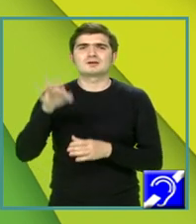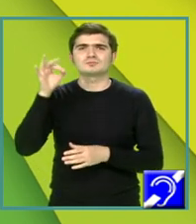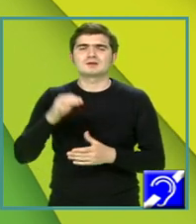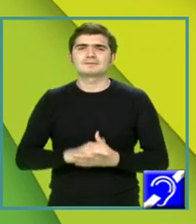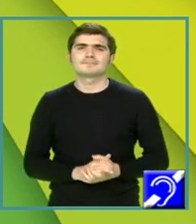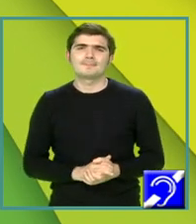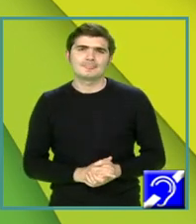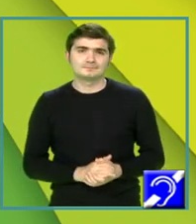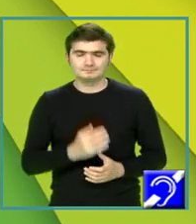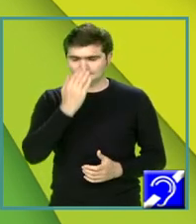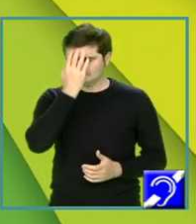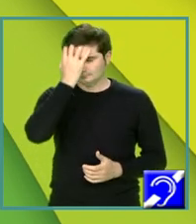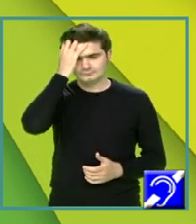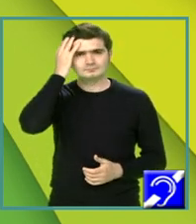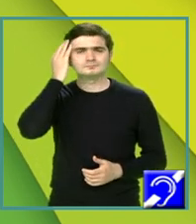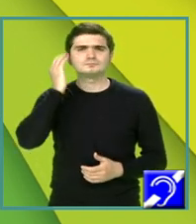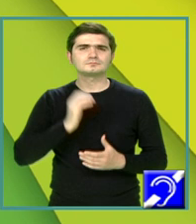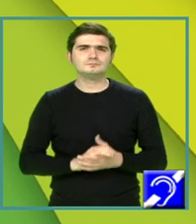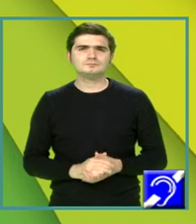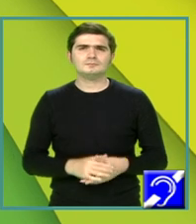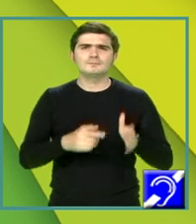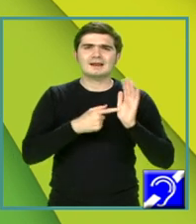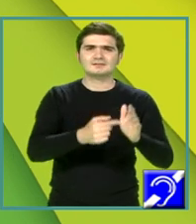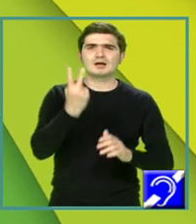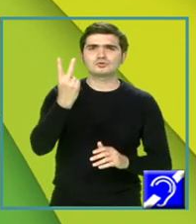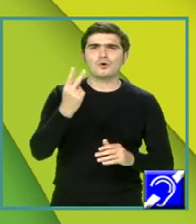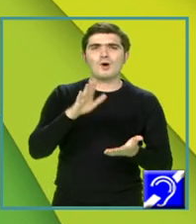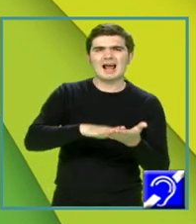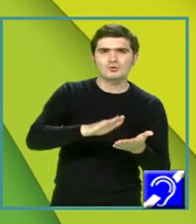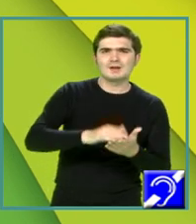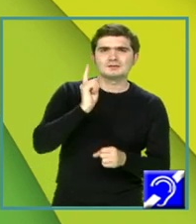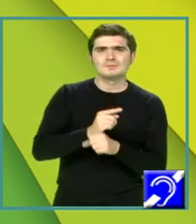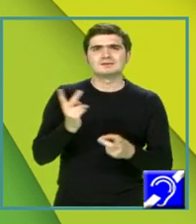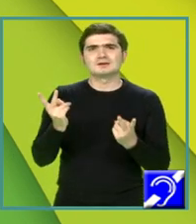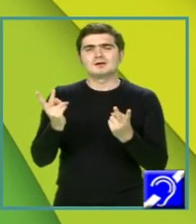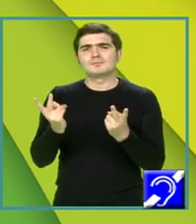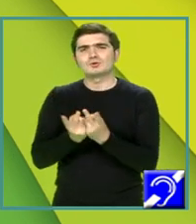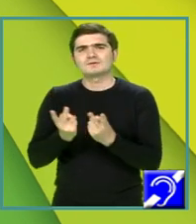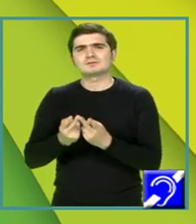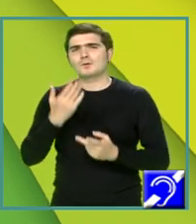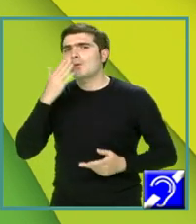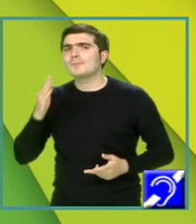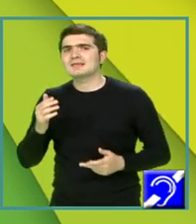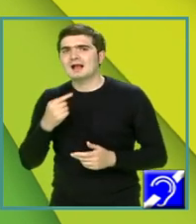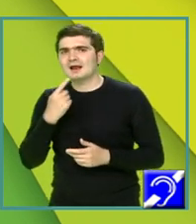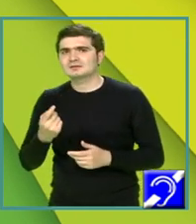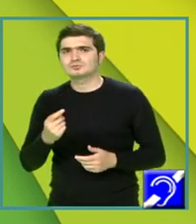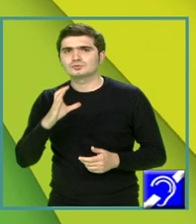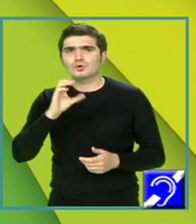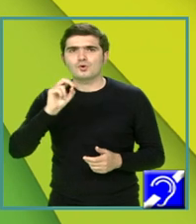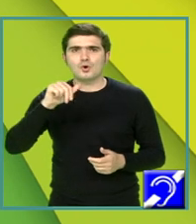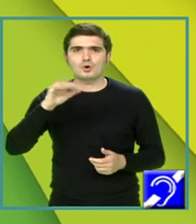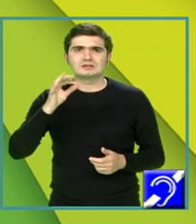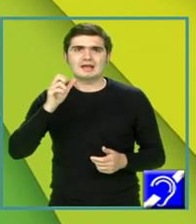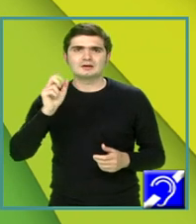cuantificabil. Enunțarea celor două argumente trebuie să se afle în concordanță cu opinia formulată. Conectorii știți foarte bine sunt, în